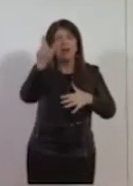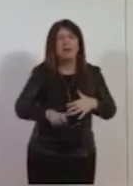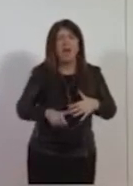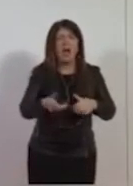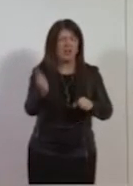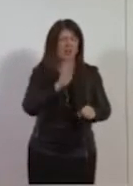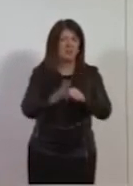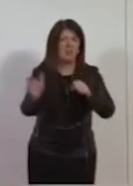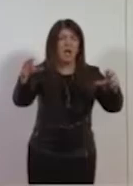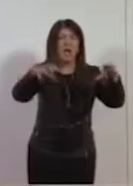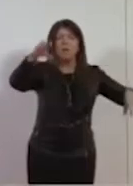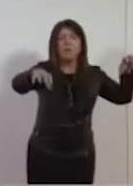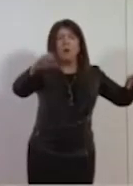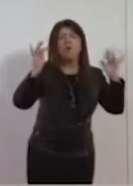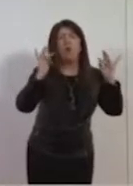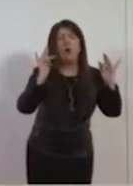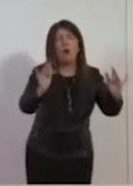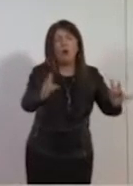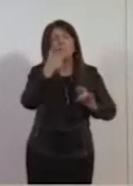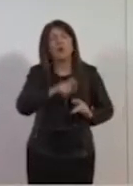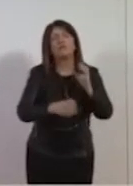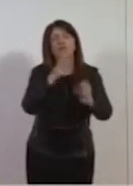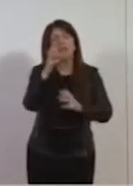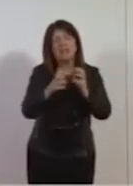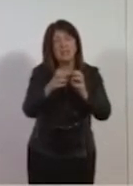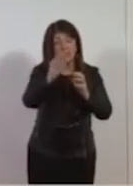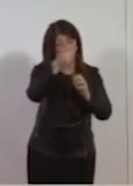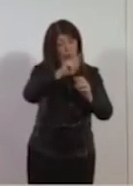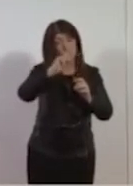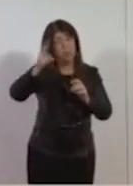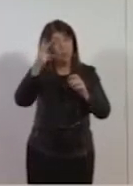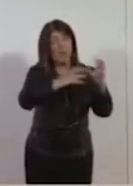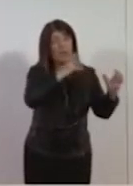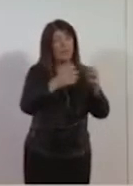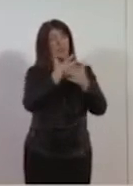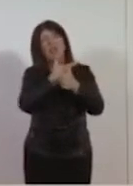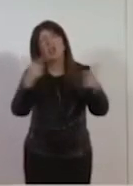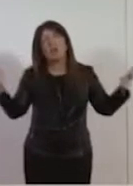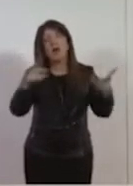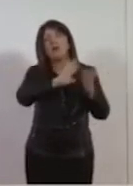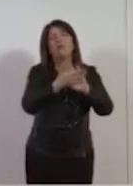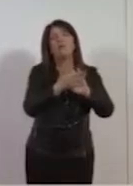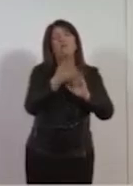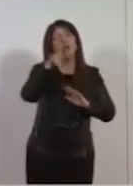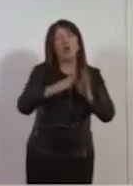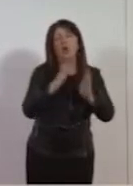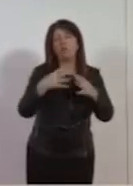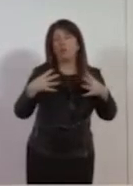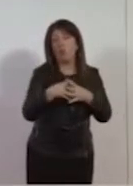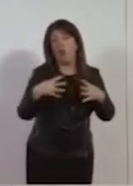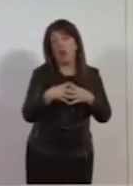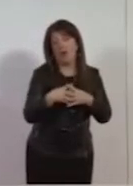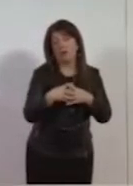vuoti perché la crisi che abbiamo vissuto, le due crisi che abbiamo vissuto, hanno avuto il peso di una guerra con una grande